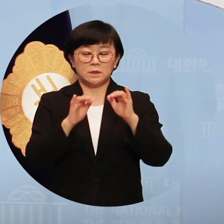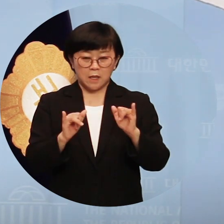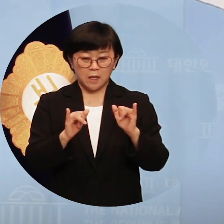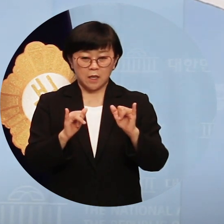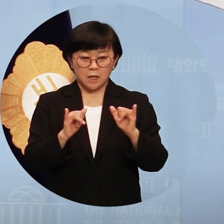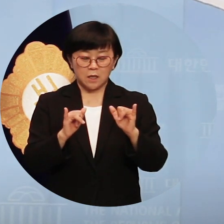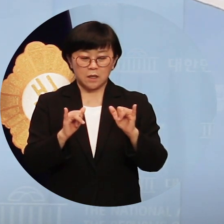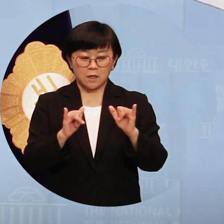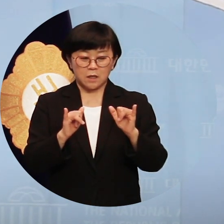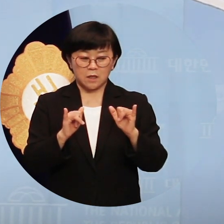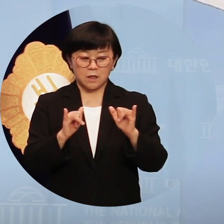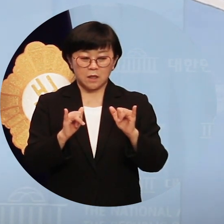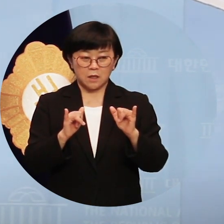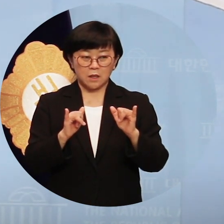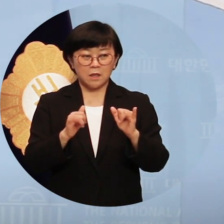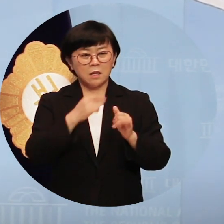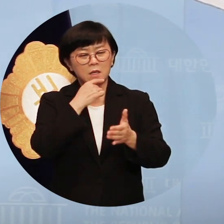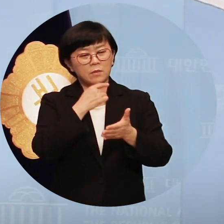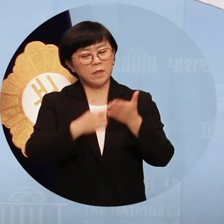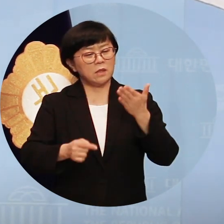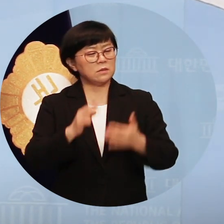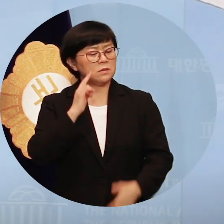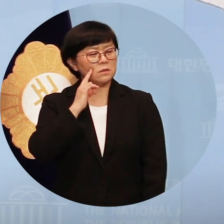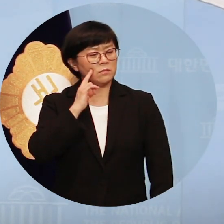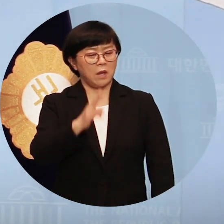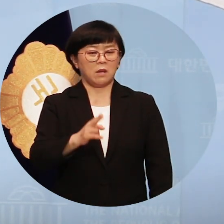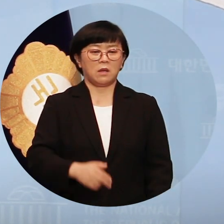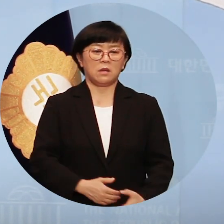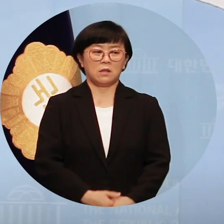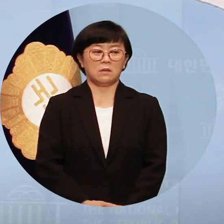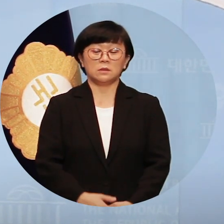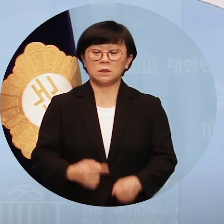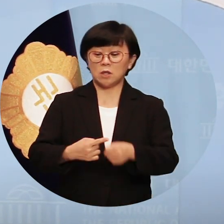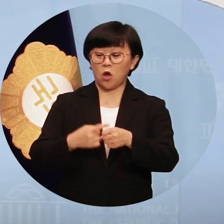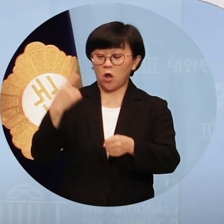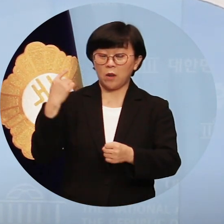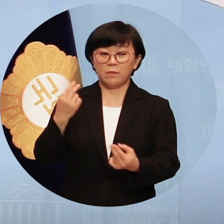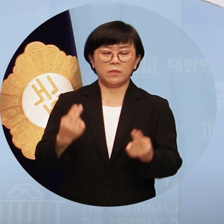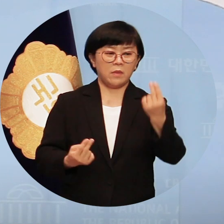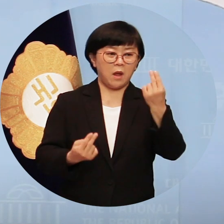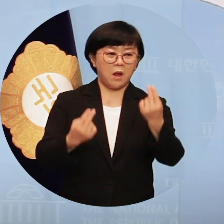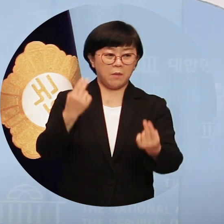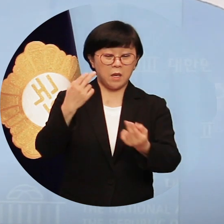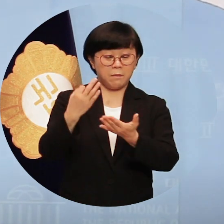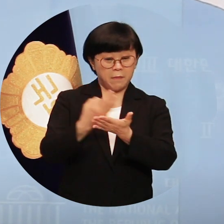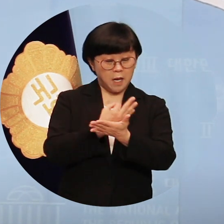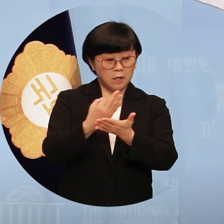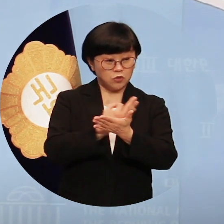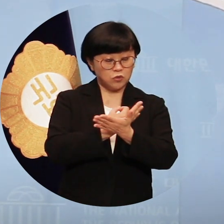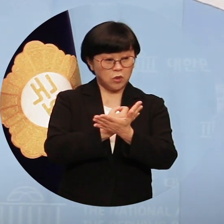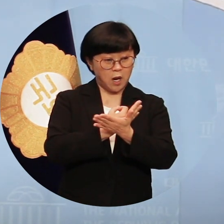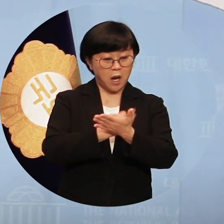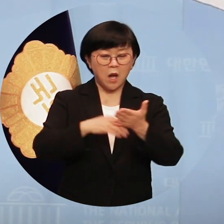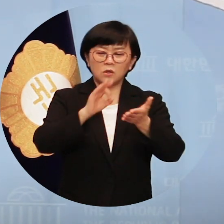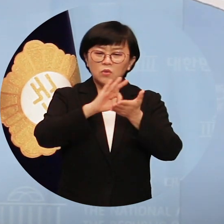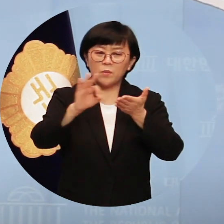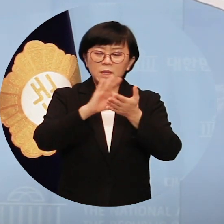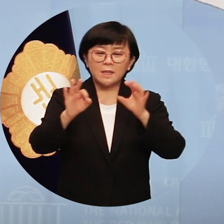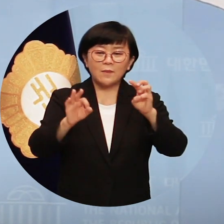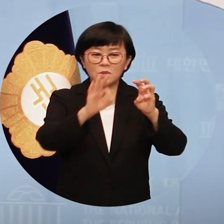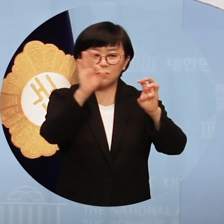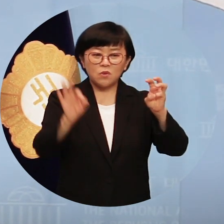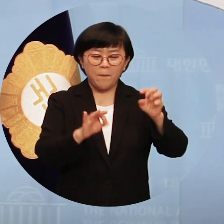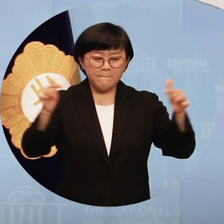있습니다. 전년 대비 매출과 소득이 30% 이상 감소할 때 감소액의 절반 이내에서